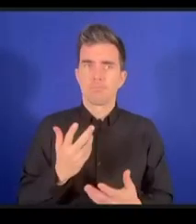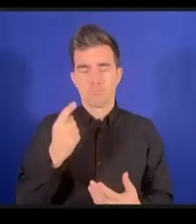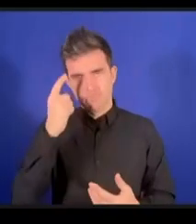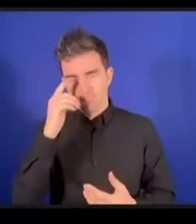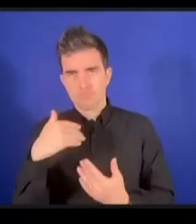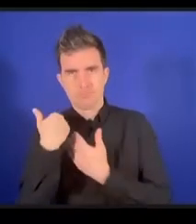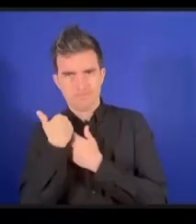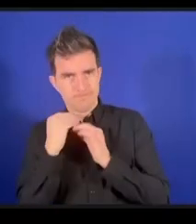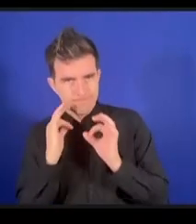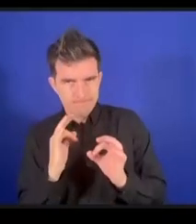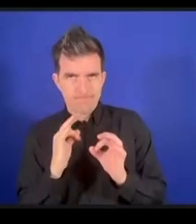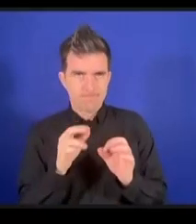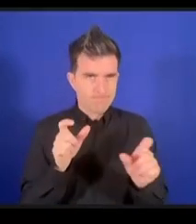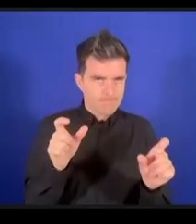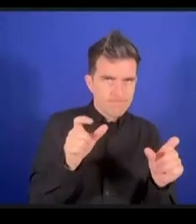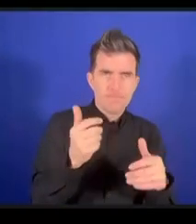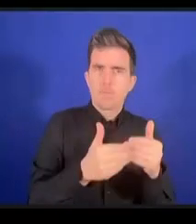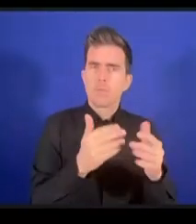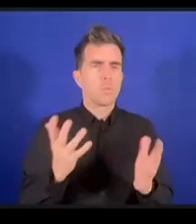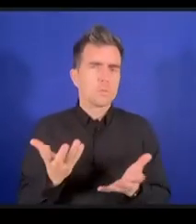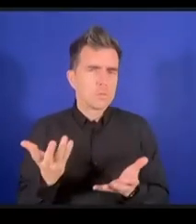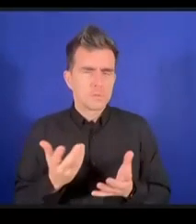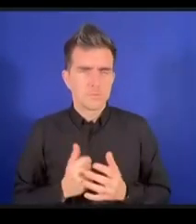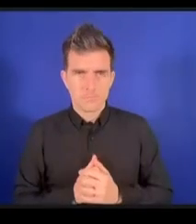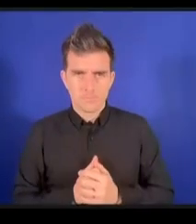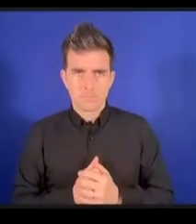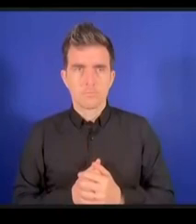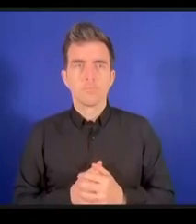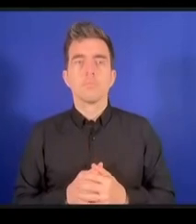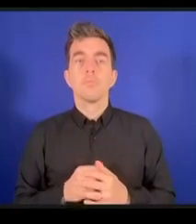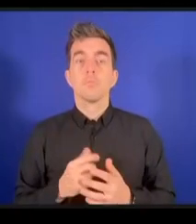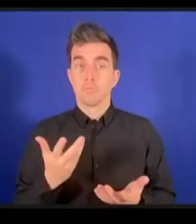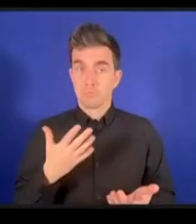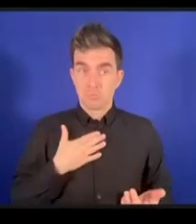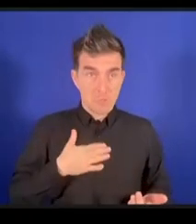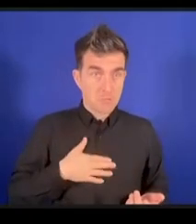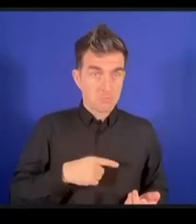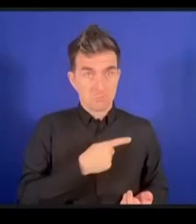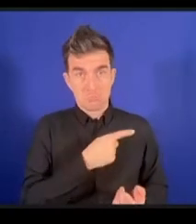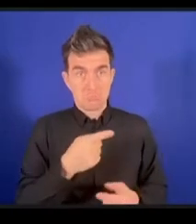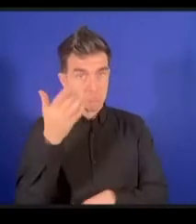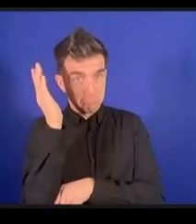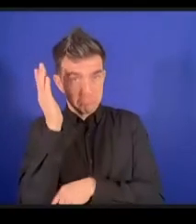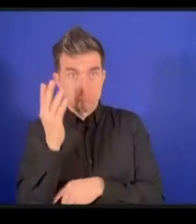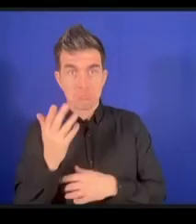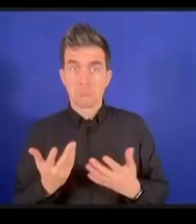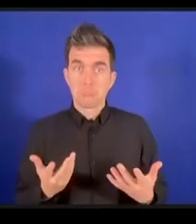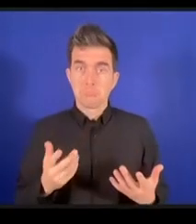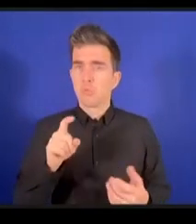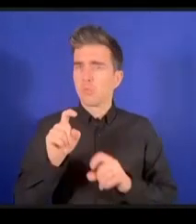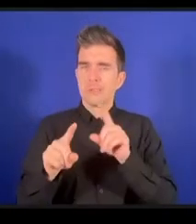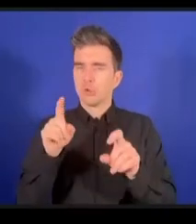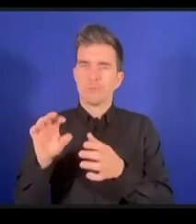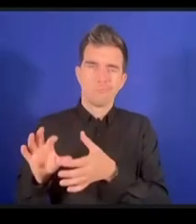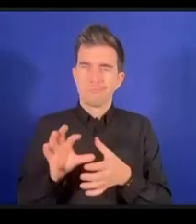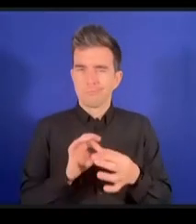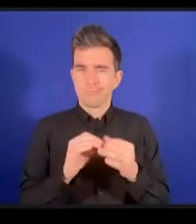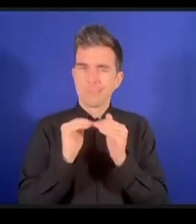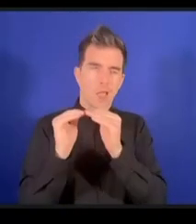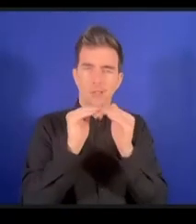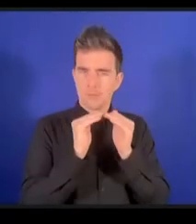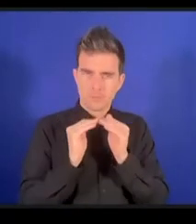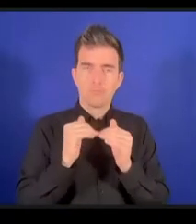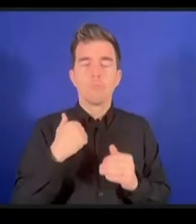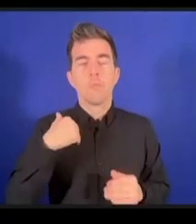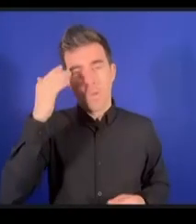alors bon la question traite de normes et je sais qu'on a une coalition dynamique